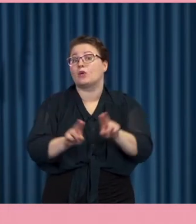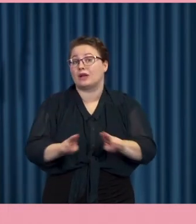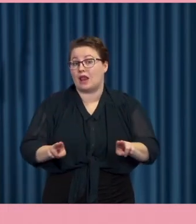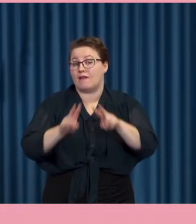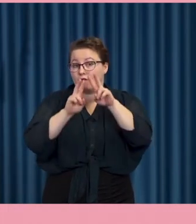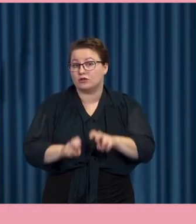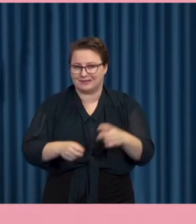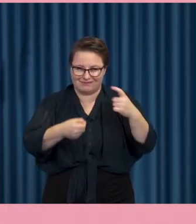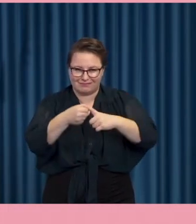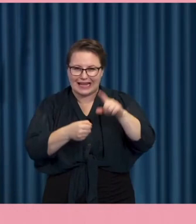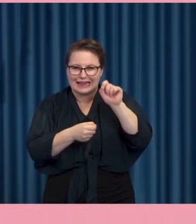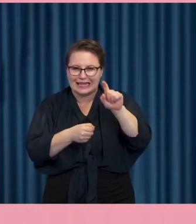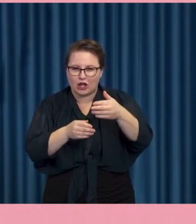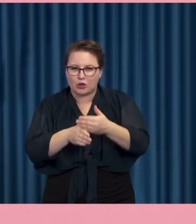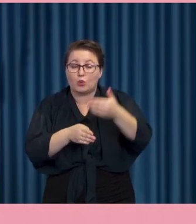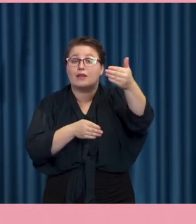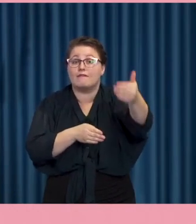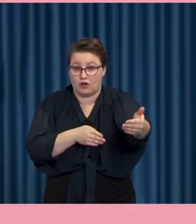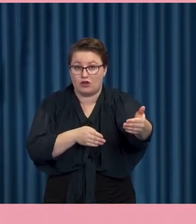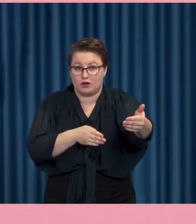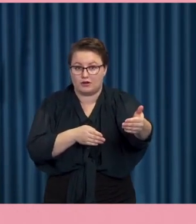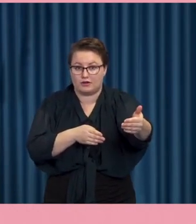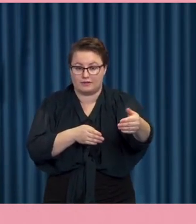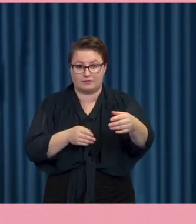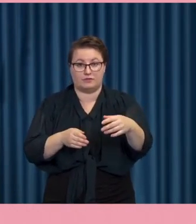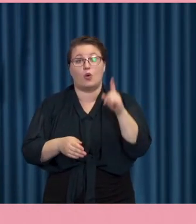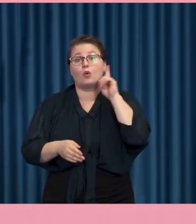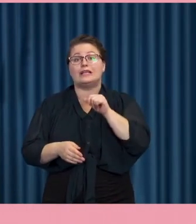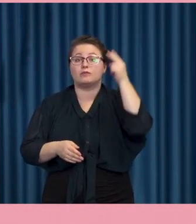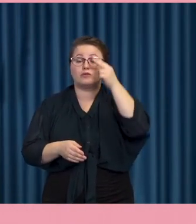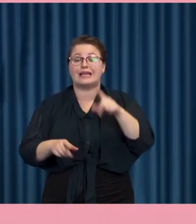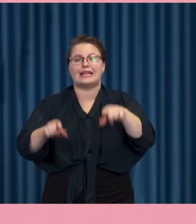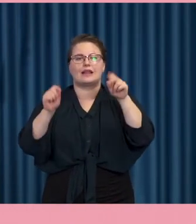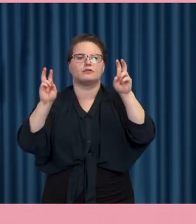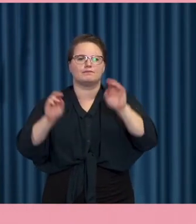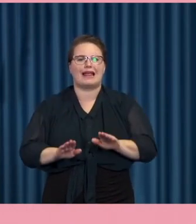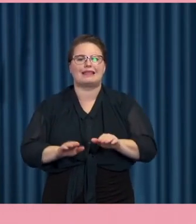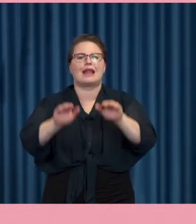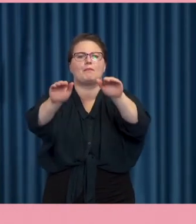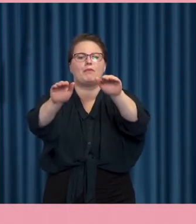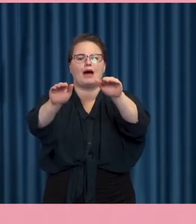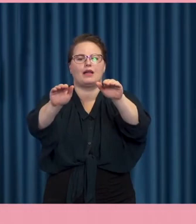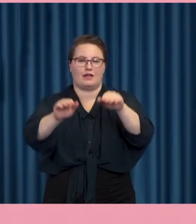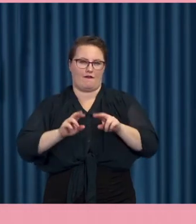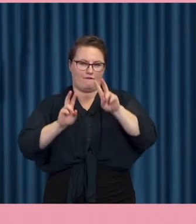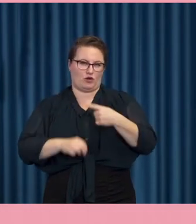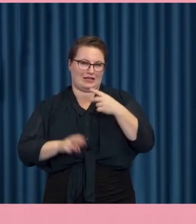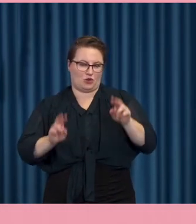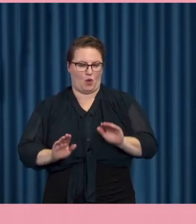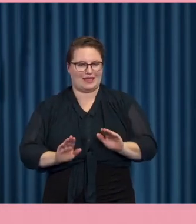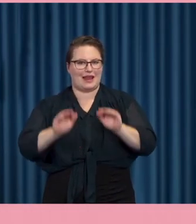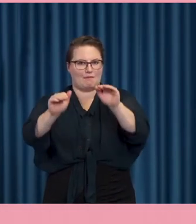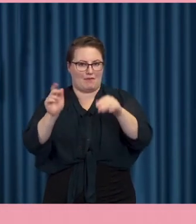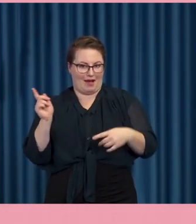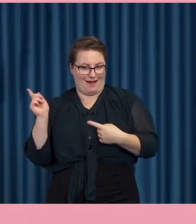digitalt utanförskap. och hittat just det, att det är som en trappa förklarar forskarna på Linköpings universitet